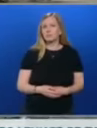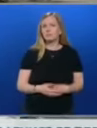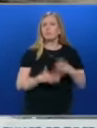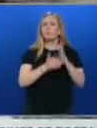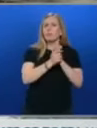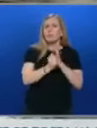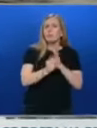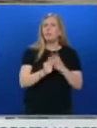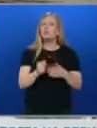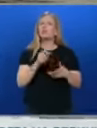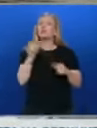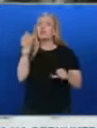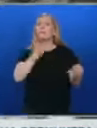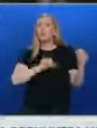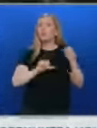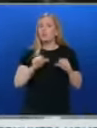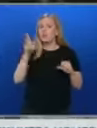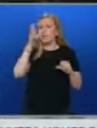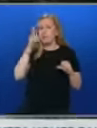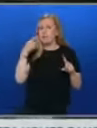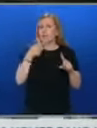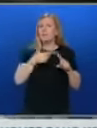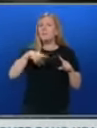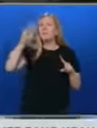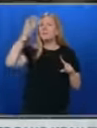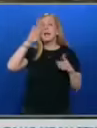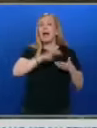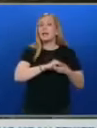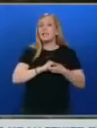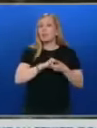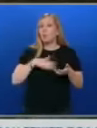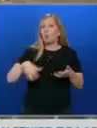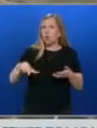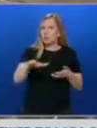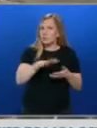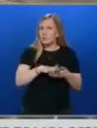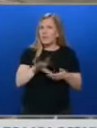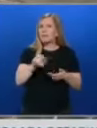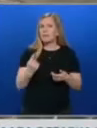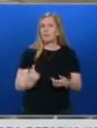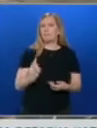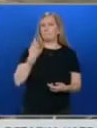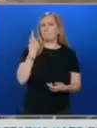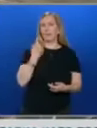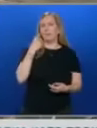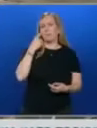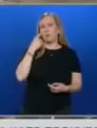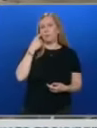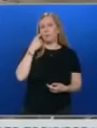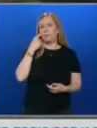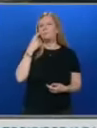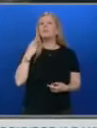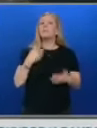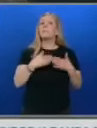Експерти от регионалната лаборатория във Варна към изпълнителната агенция по околна среда взеха първата проба от плаж Болата до Носка-Лякра.